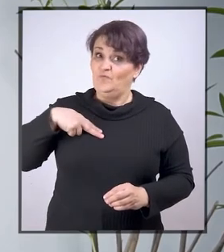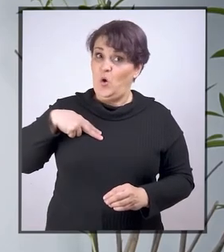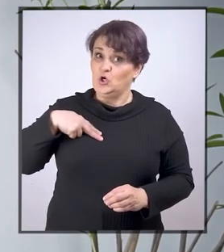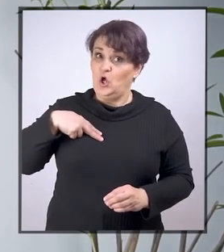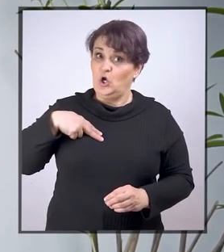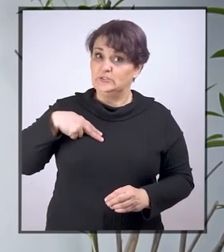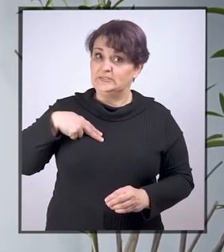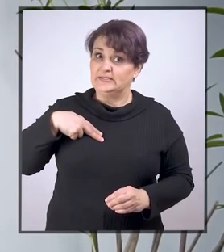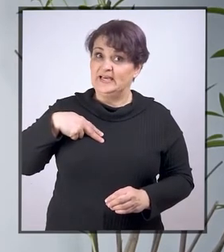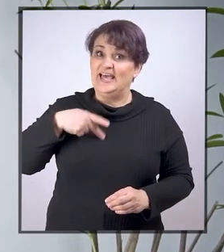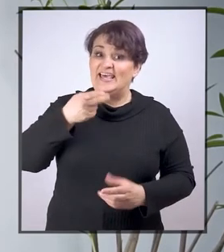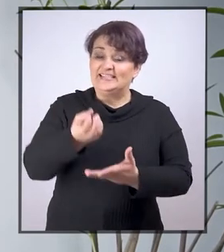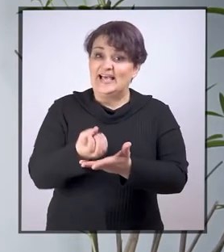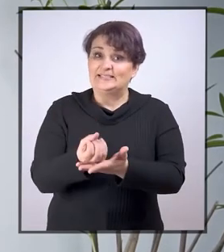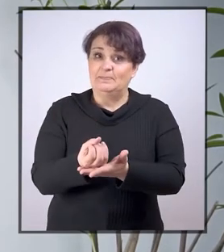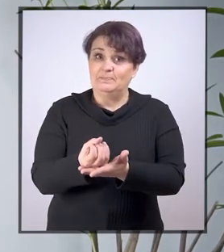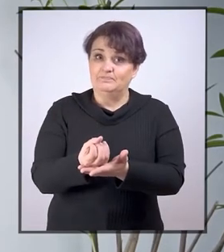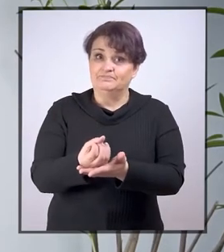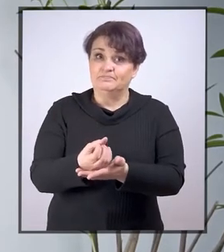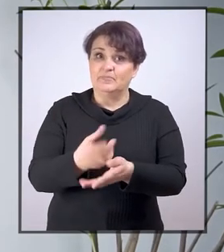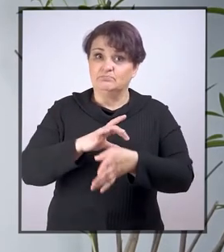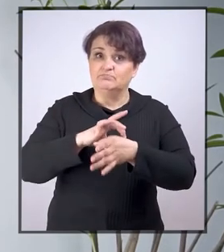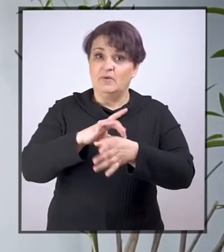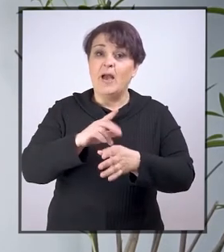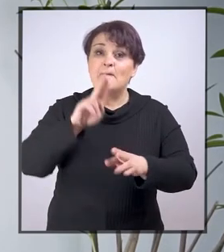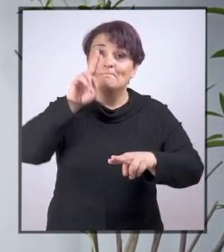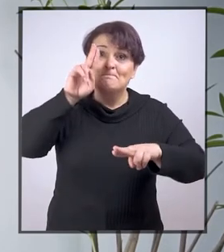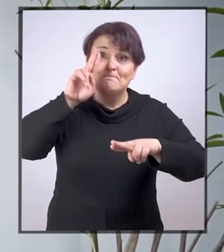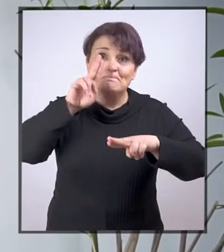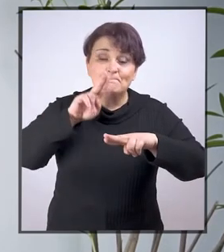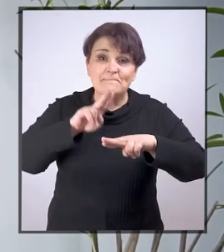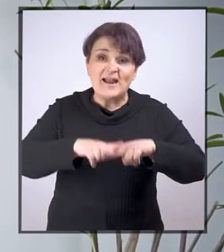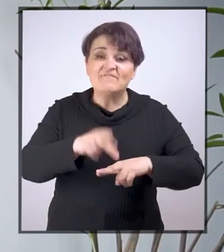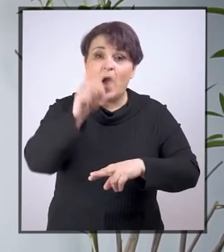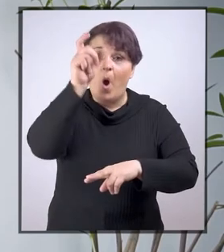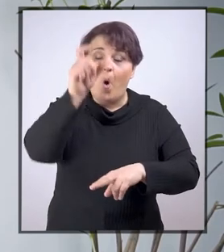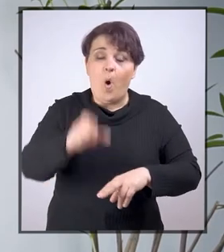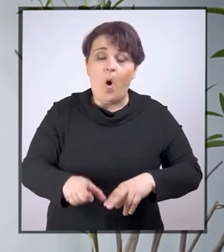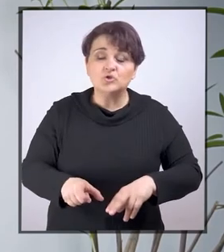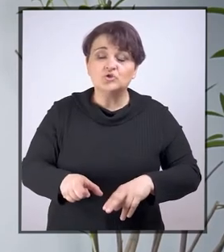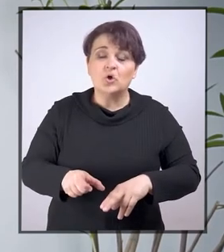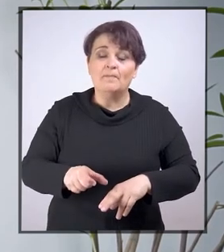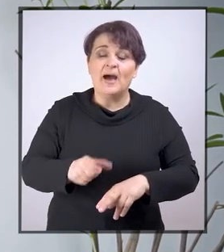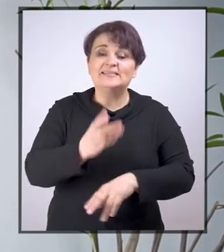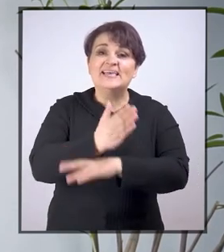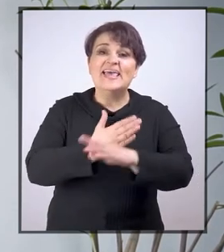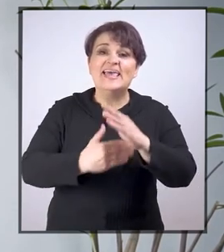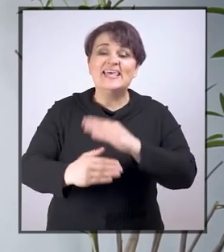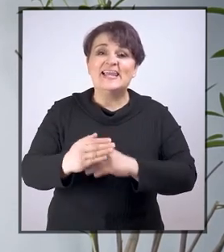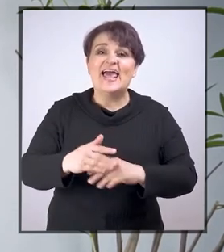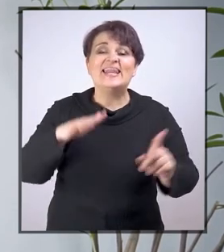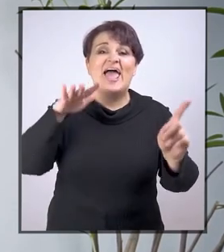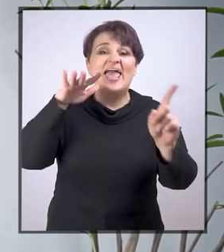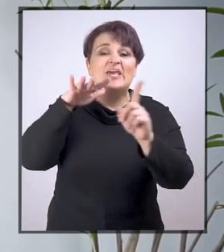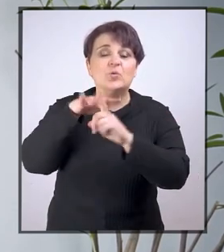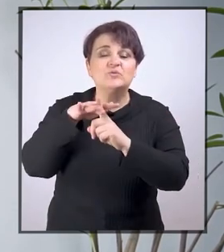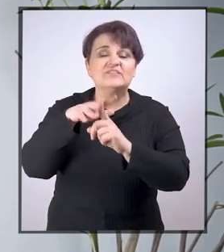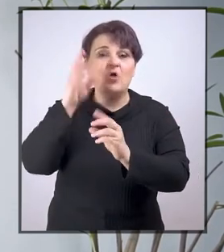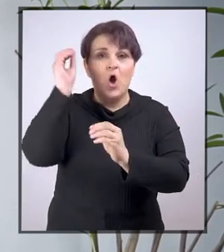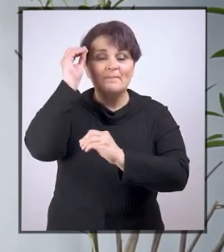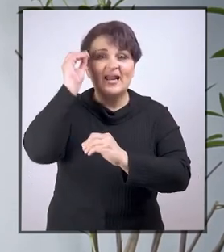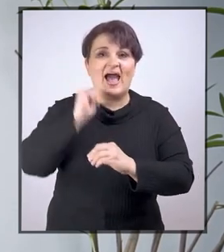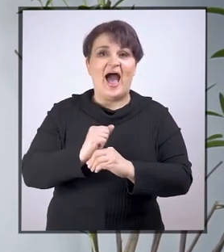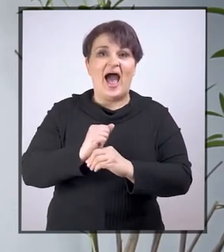odgovornost za provođenje prava osoba sa invaliditetom na